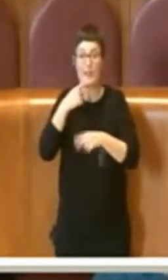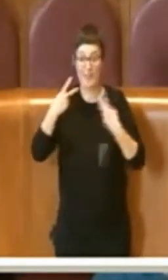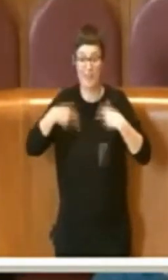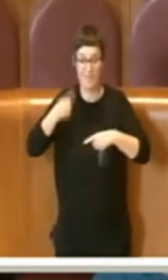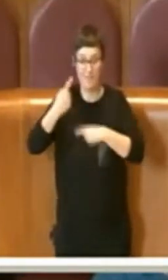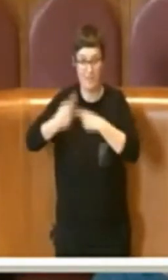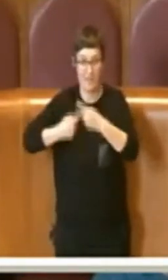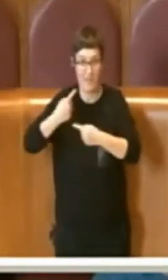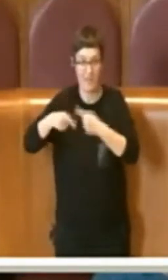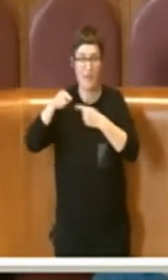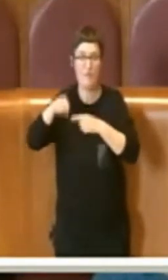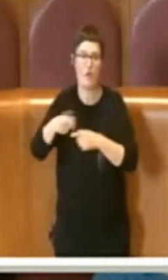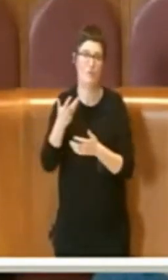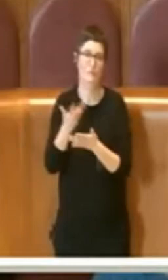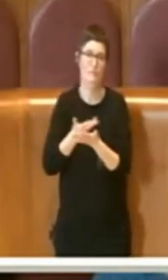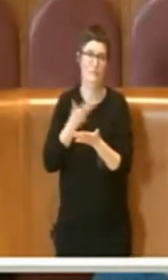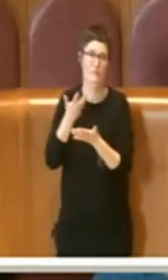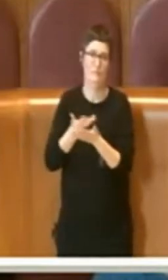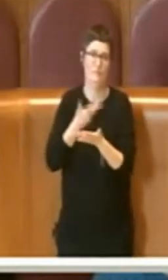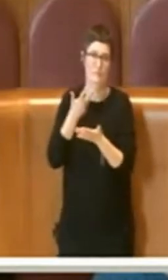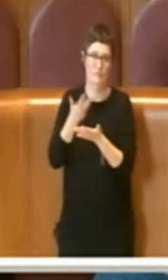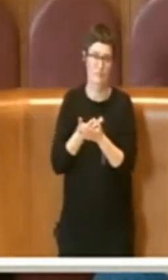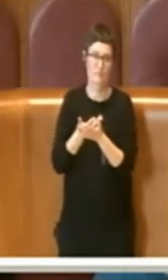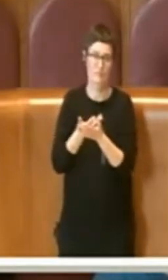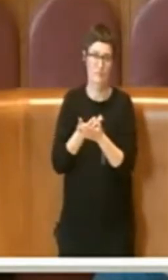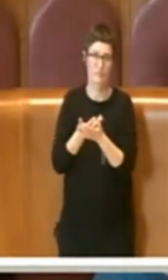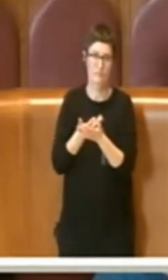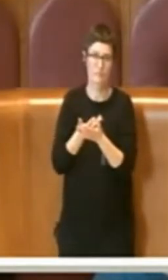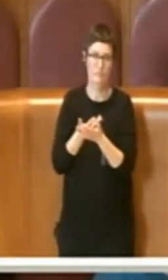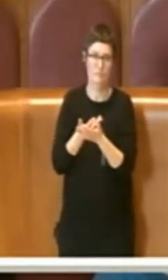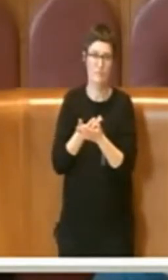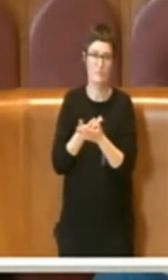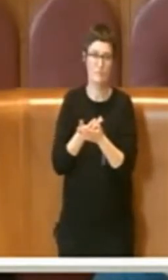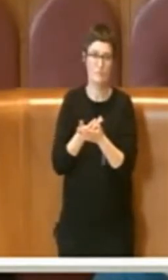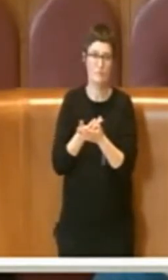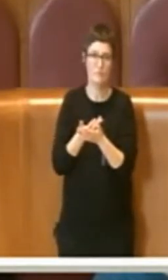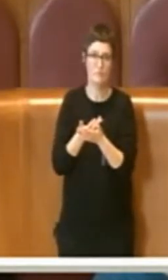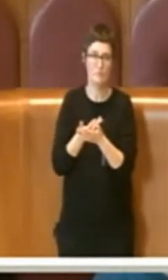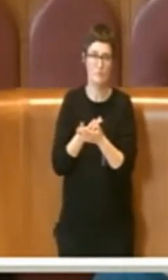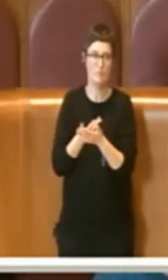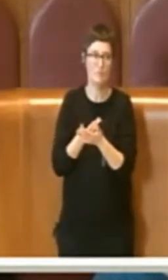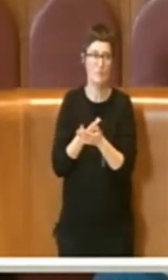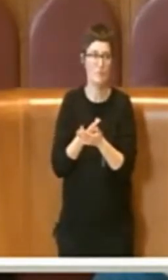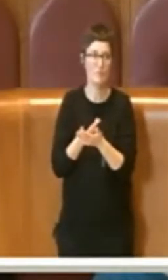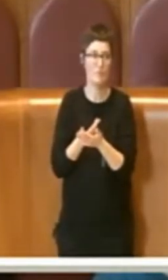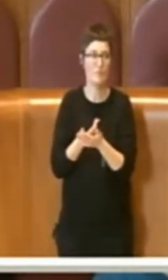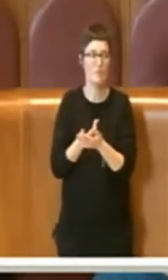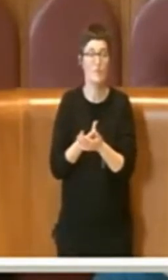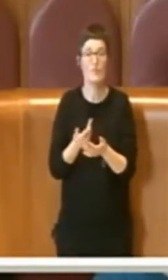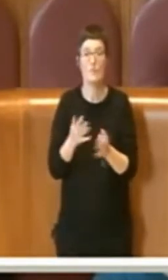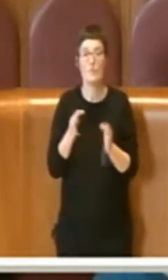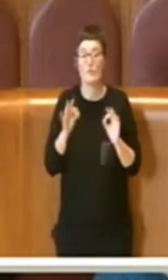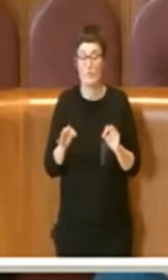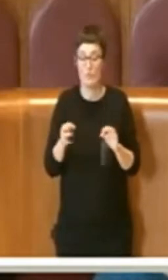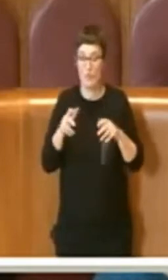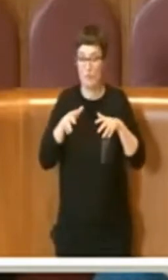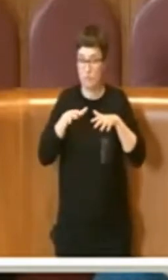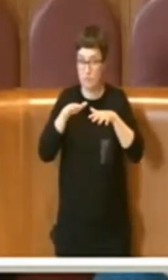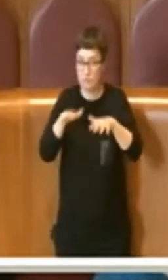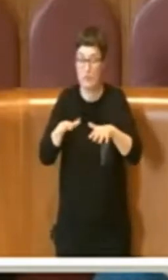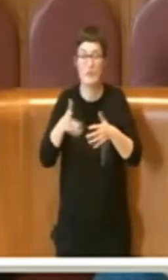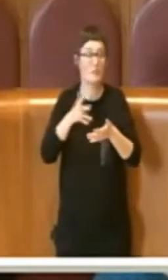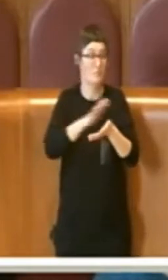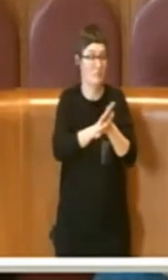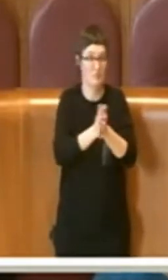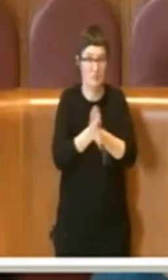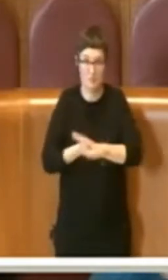che possiamo definire tranquillamente un eccidio, ma nella logica delle storture storiche, perché si tratta anche questa di